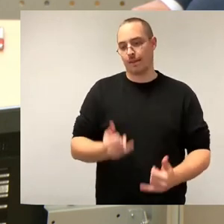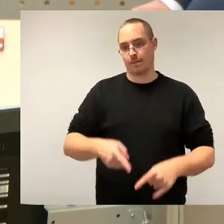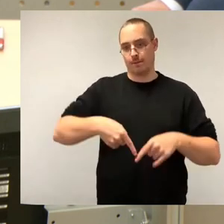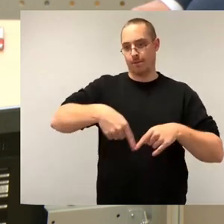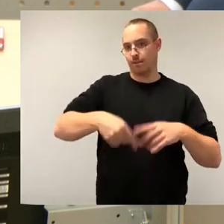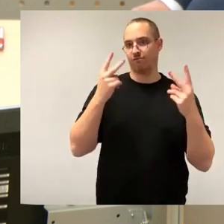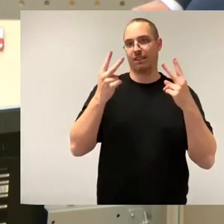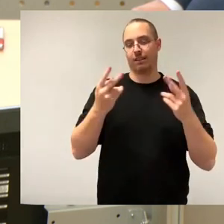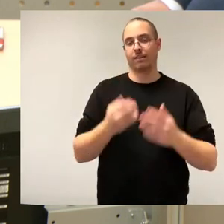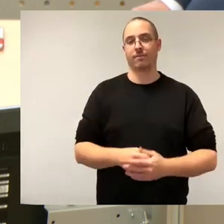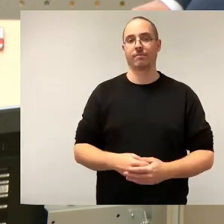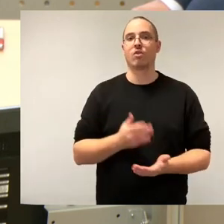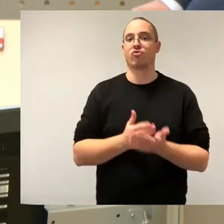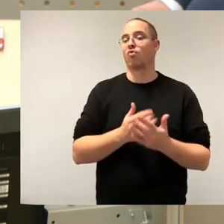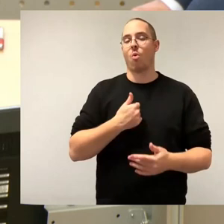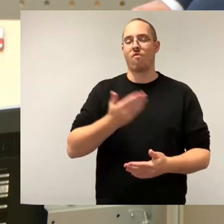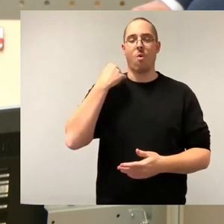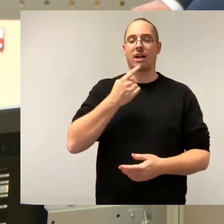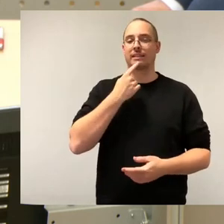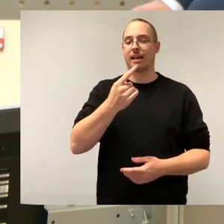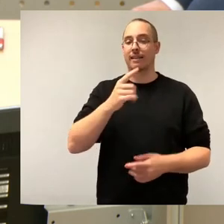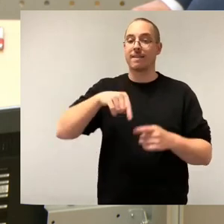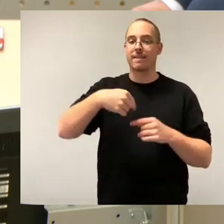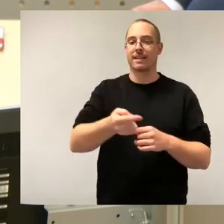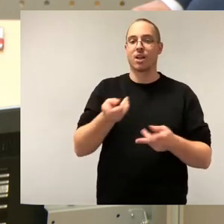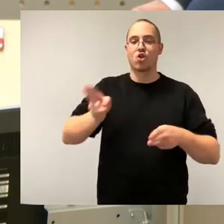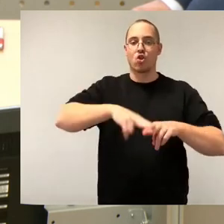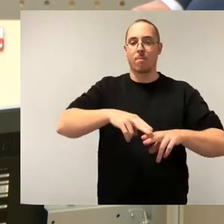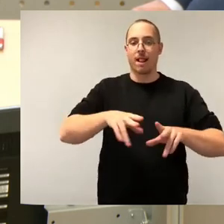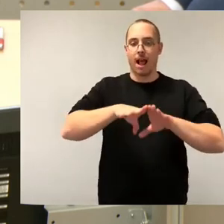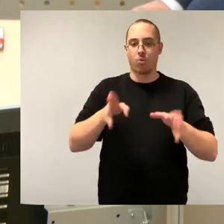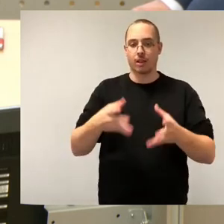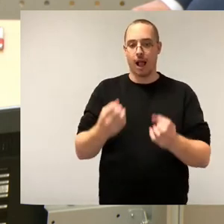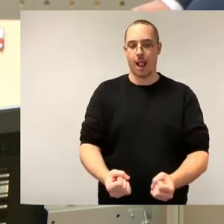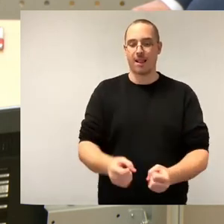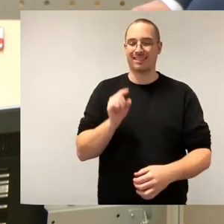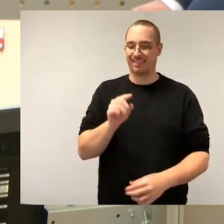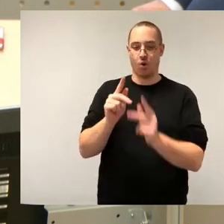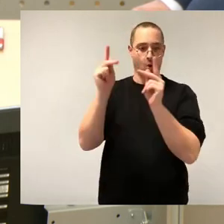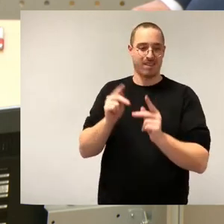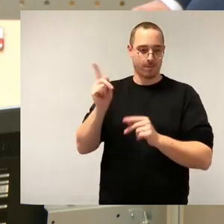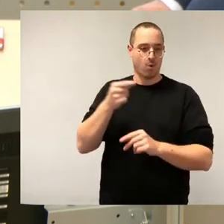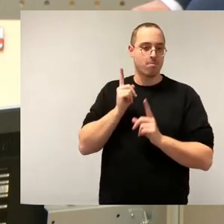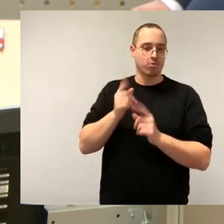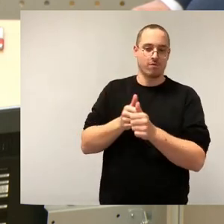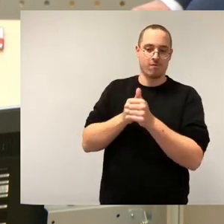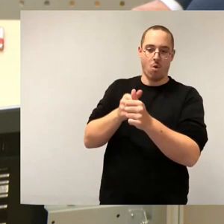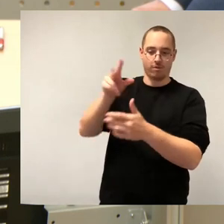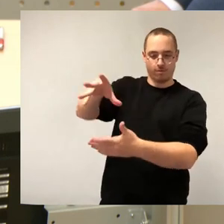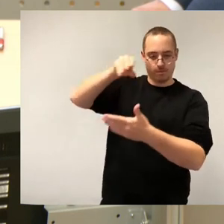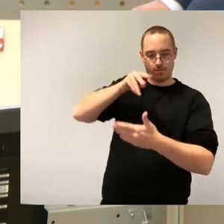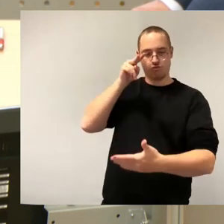Doppelhaushalt auf Basis dieses Konzeptes auch maßgeblich finanzielle Mittel zur Entwicklung von